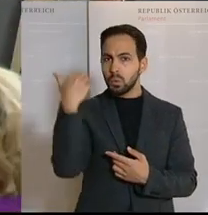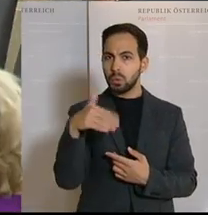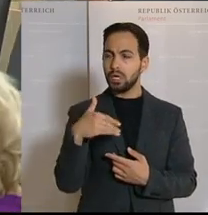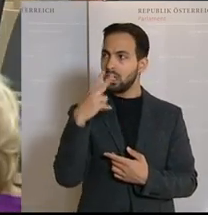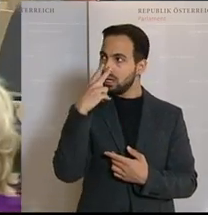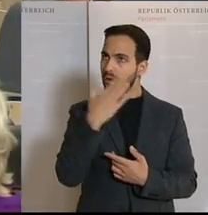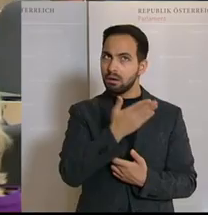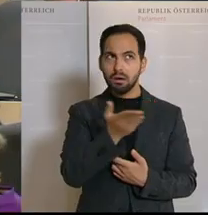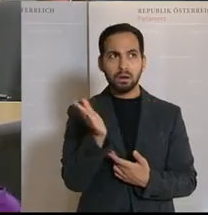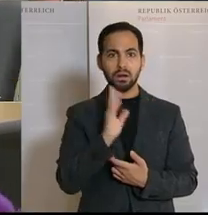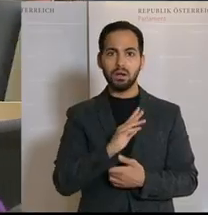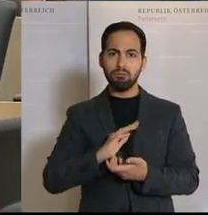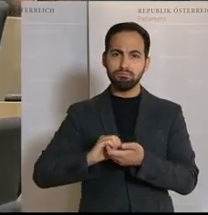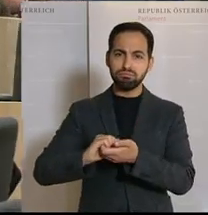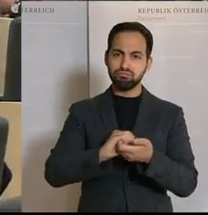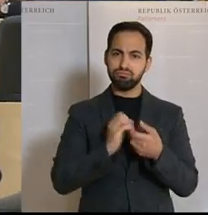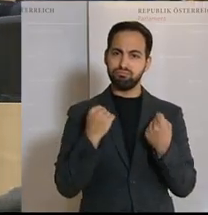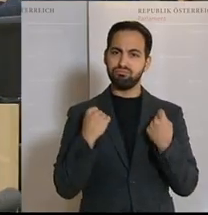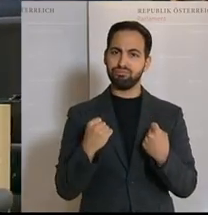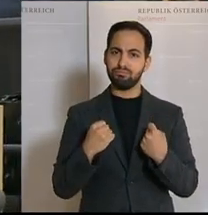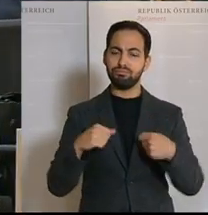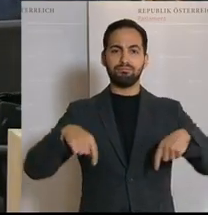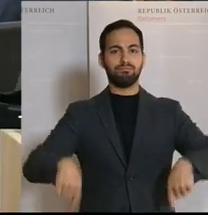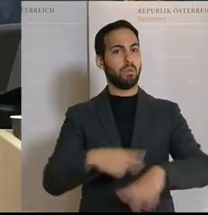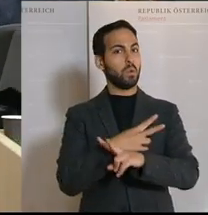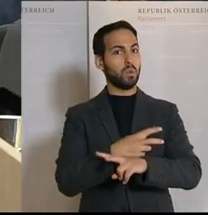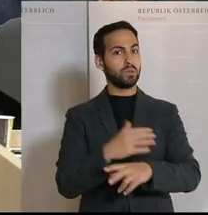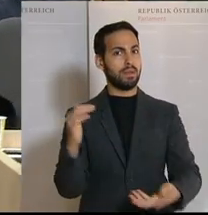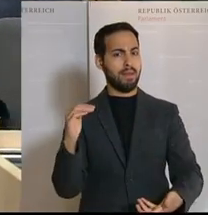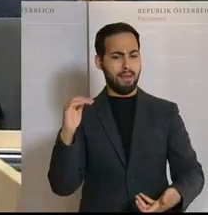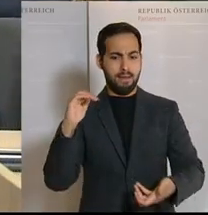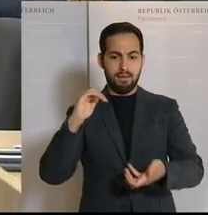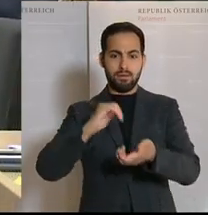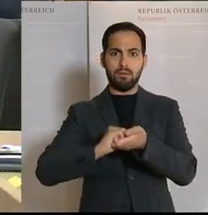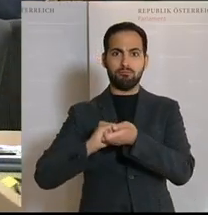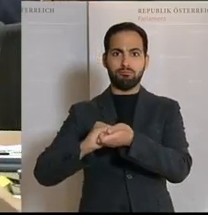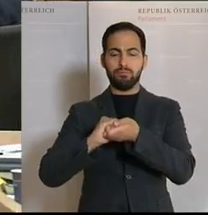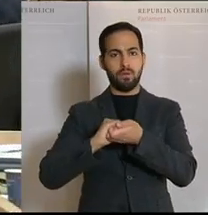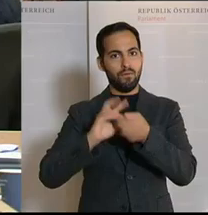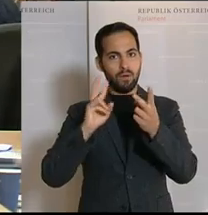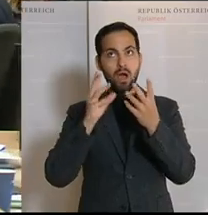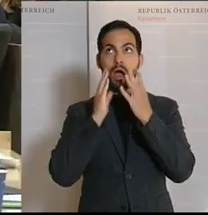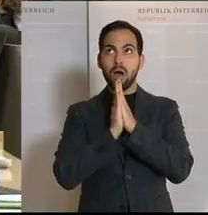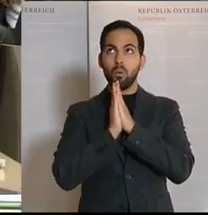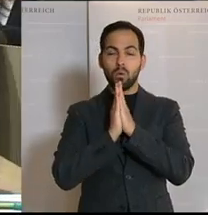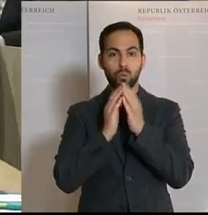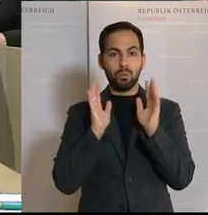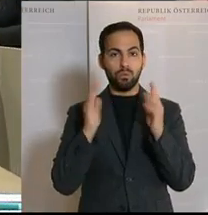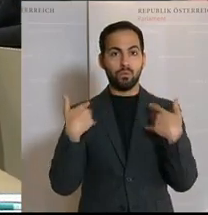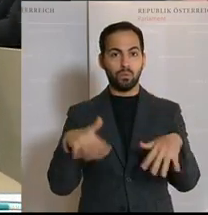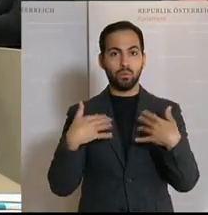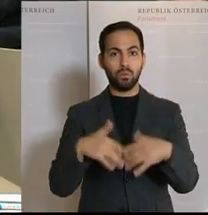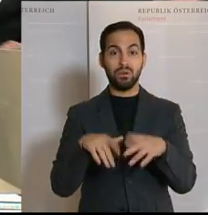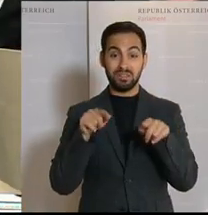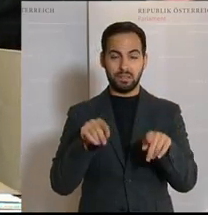Zusammenhalt, eine Geschlossenheit in Österreich, die unfassbar ist. Und an dieser Stelle möchte ich mich